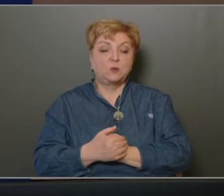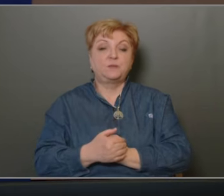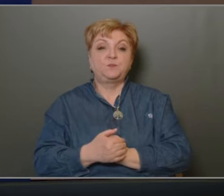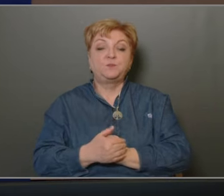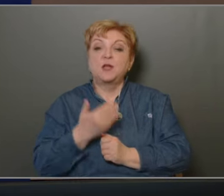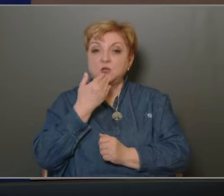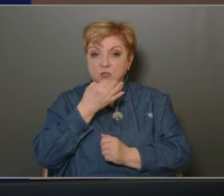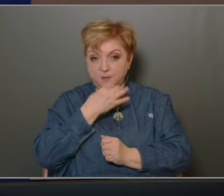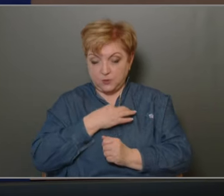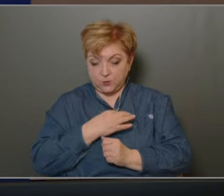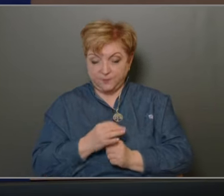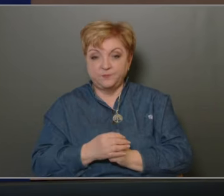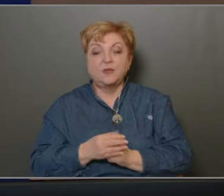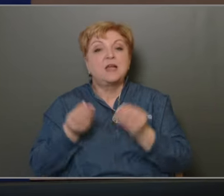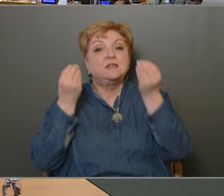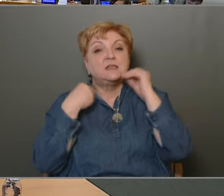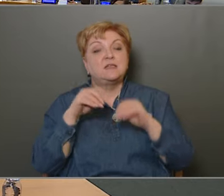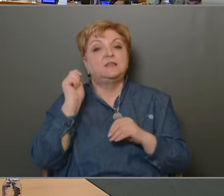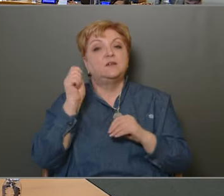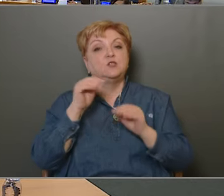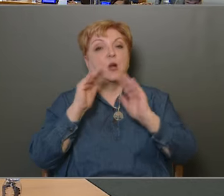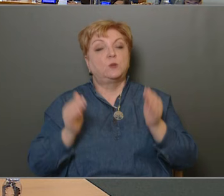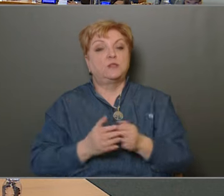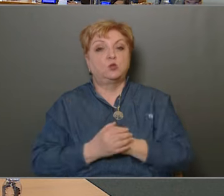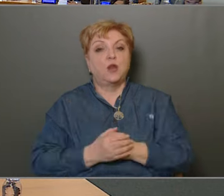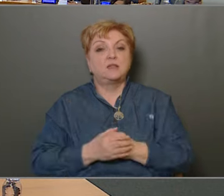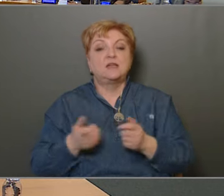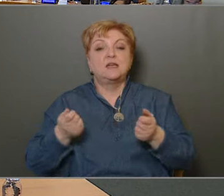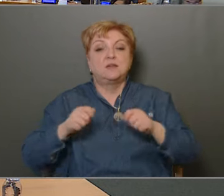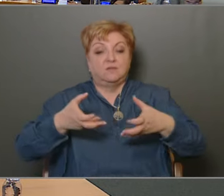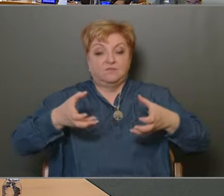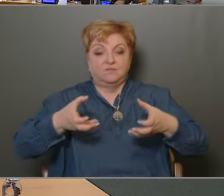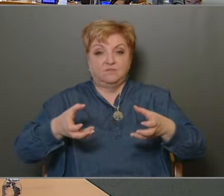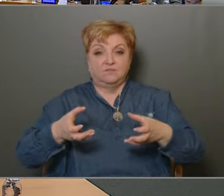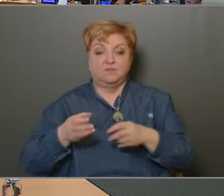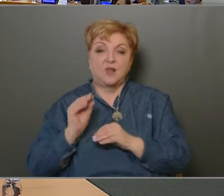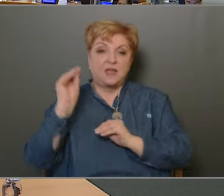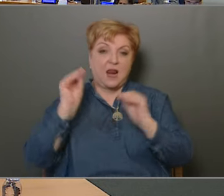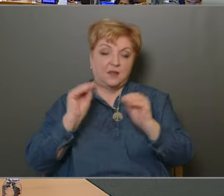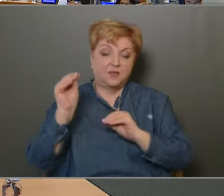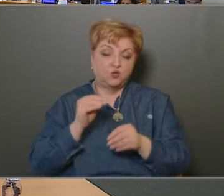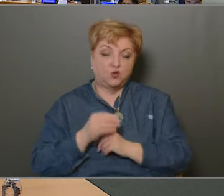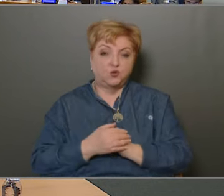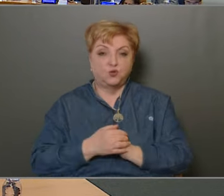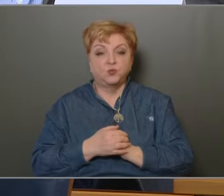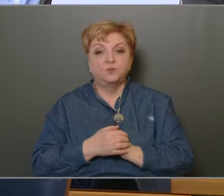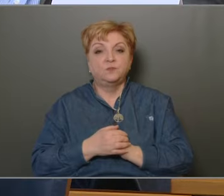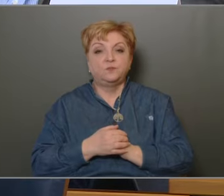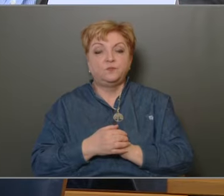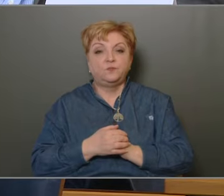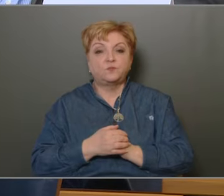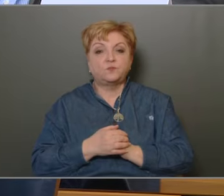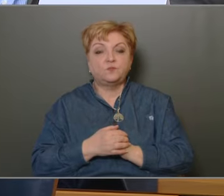Köszönöm a szót. Tisztelt képviselőtestelet, a zárszámadásról szóló jelentés